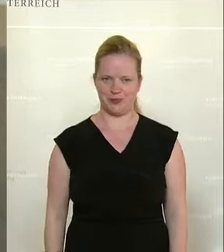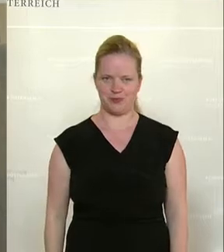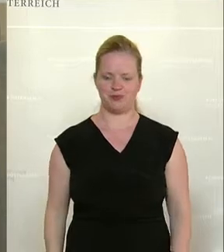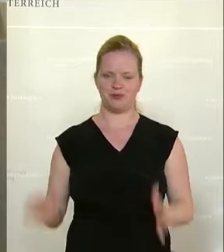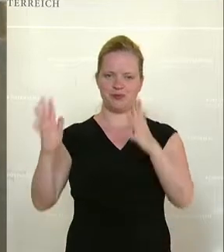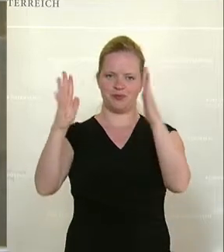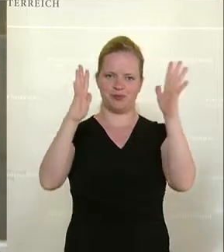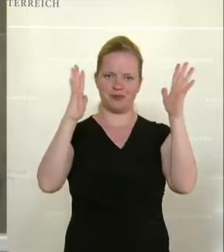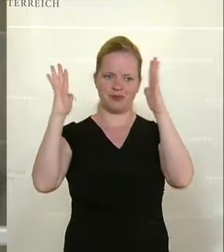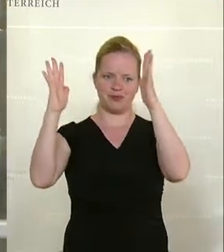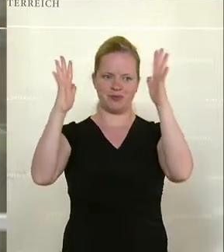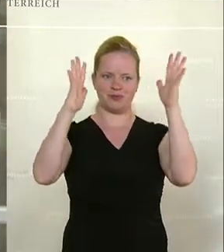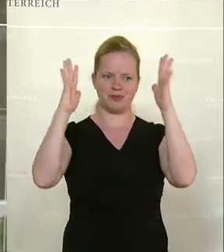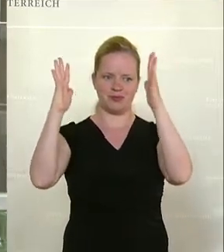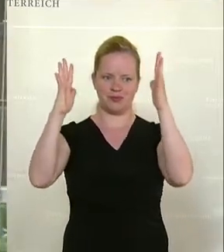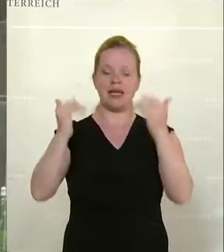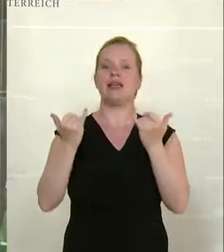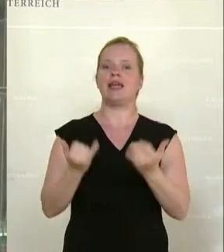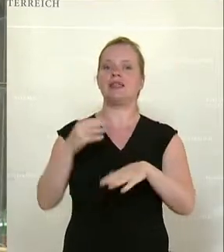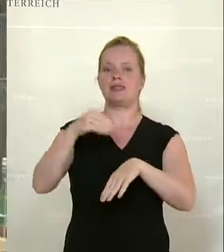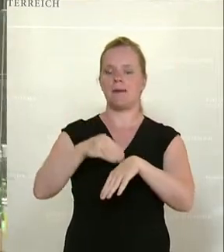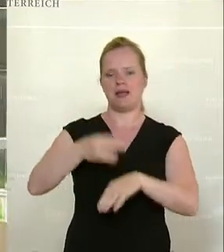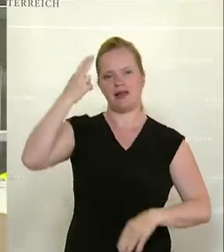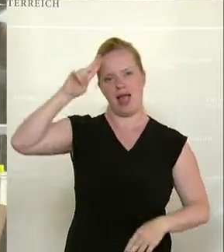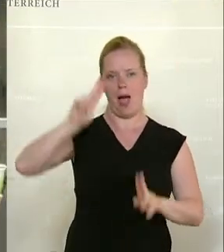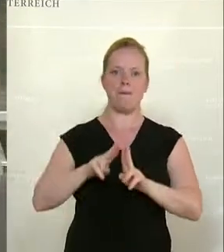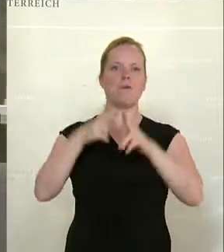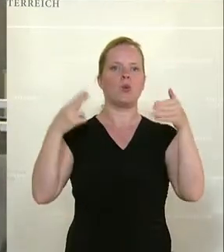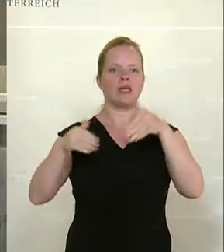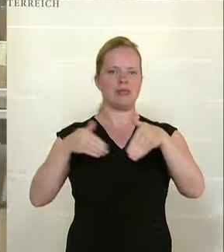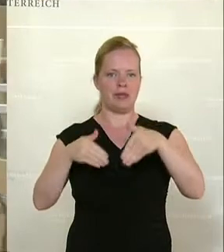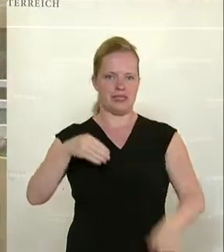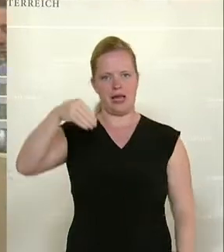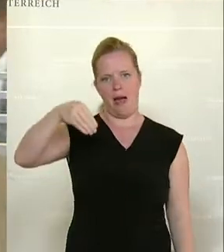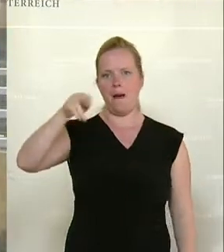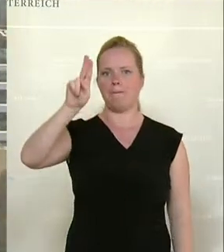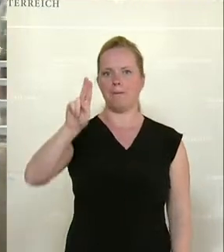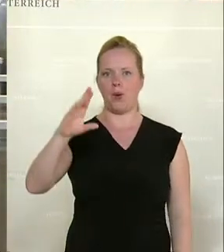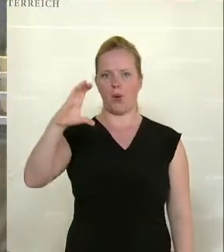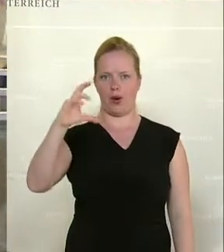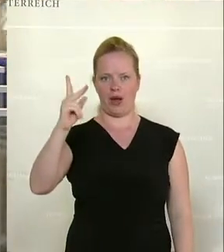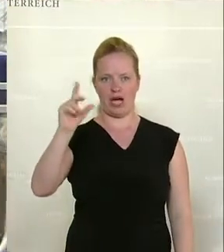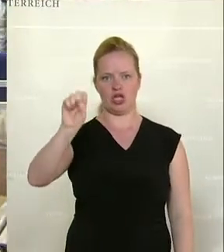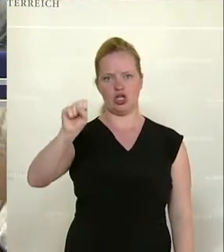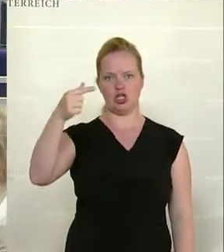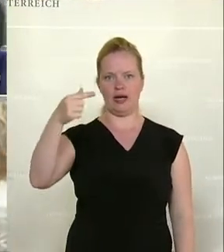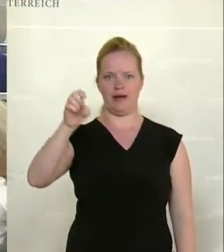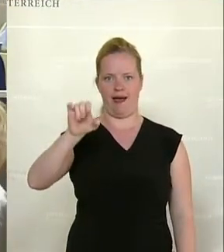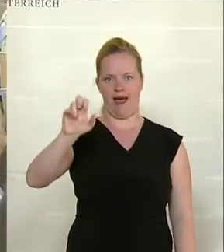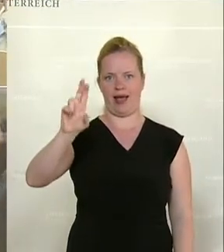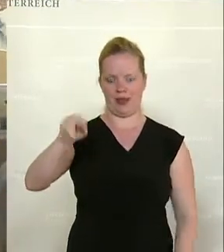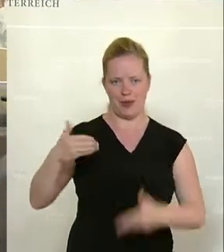Nach dem Gesundheitssprecher der Grünen, Ralf Schallmeiner, hat sich jetzt der Gesundheits und Sozialminister Wolfgang Mückstein von den Grünen zu Wort gemeldet.